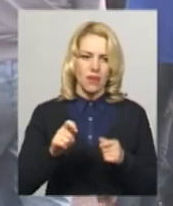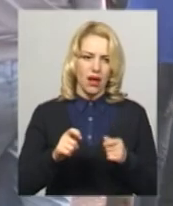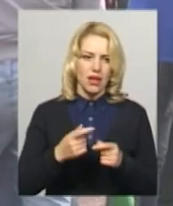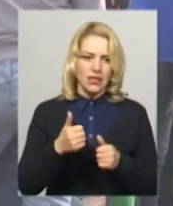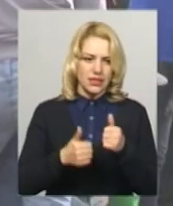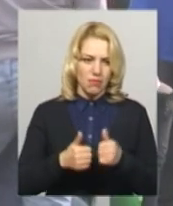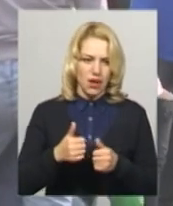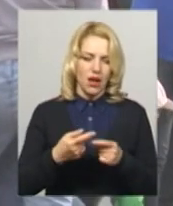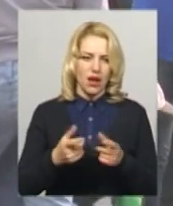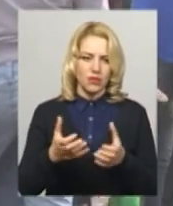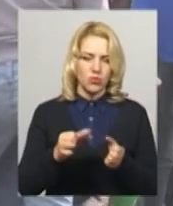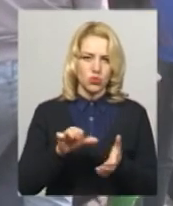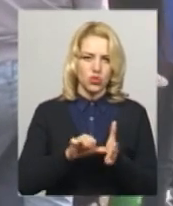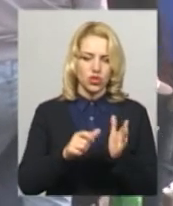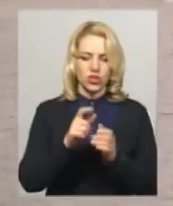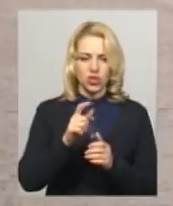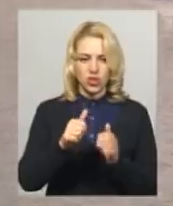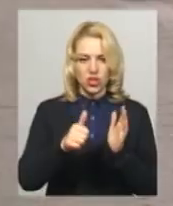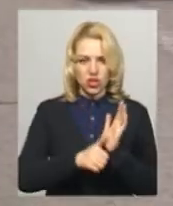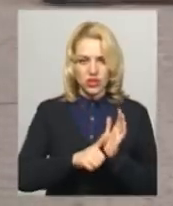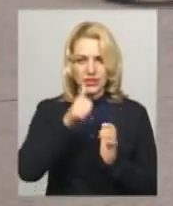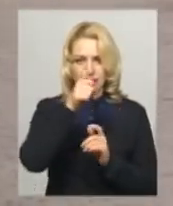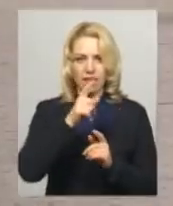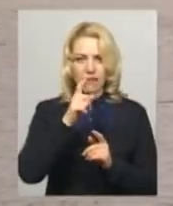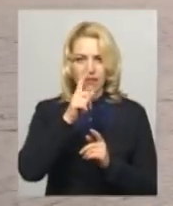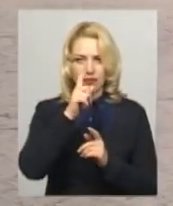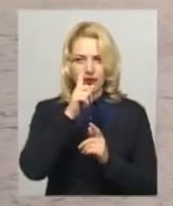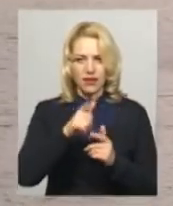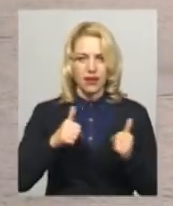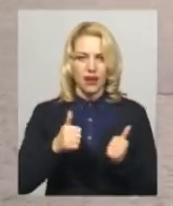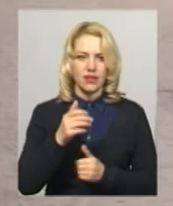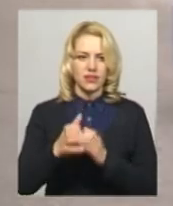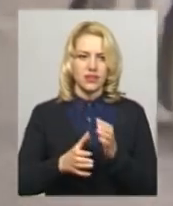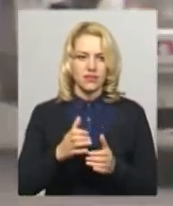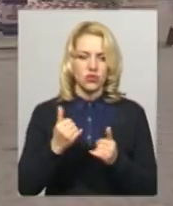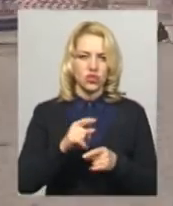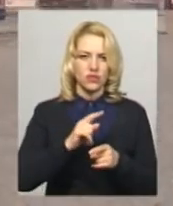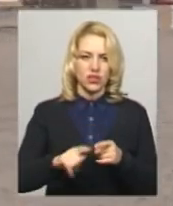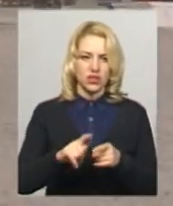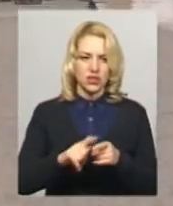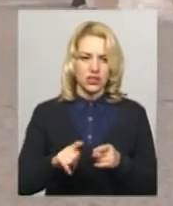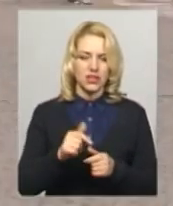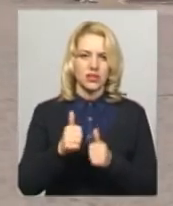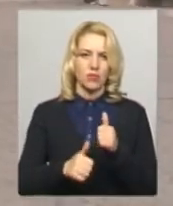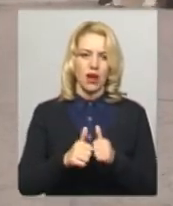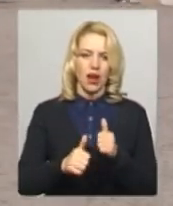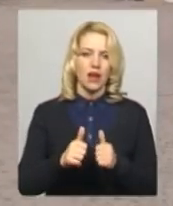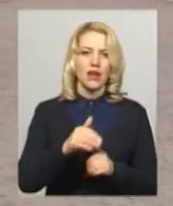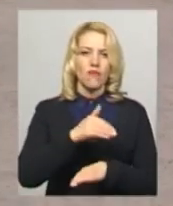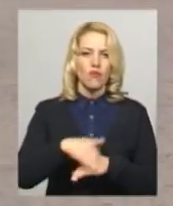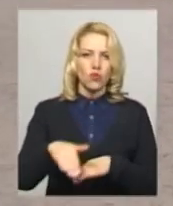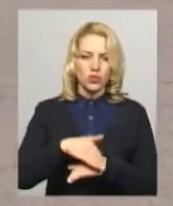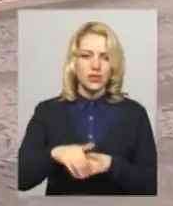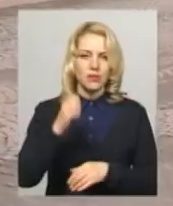екіпажі з шести країн світу. Сьогодні відбуваються шиткісні змагання вулицями Старого міста. Більше про перегони розповість